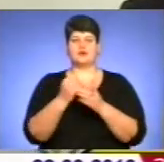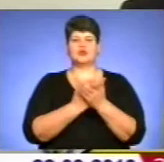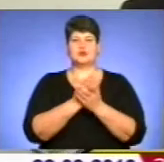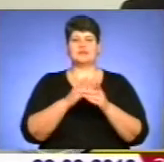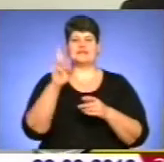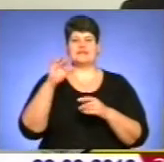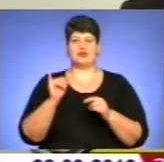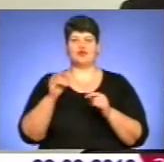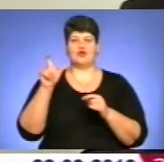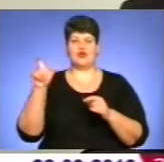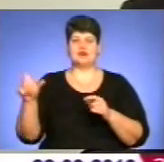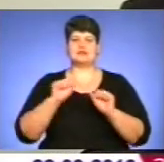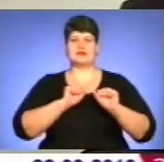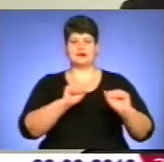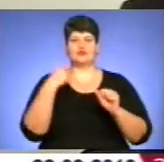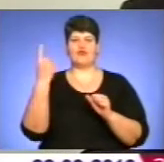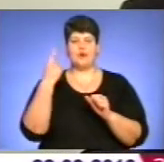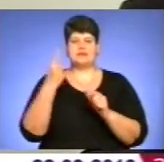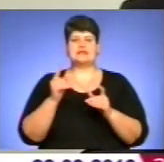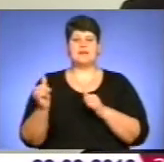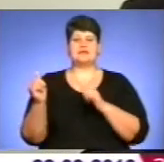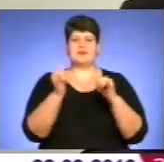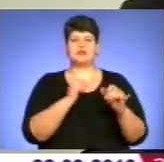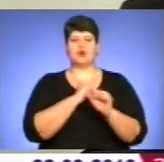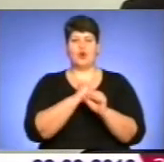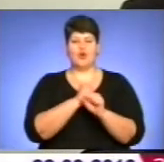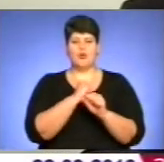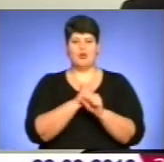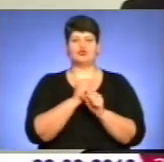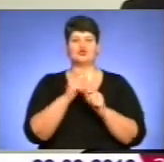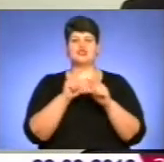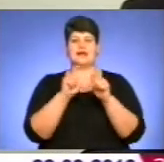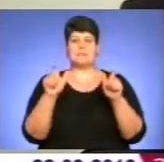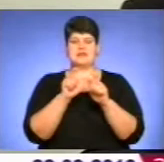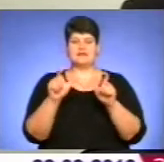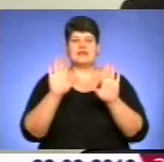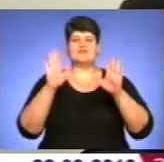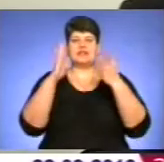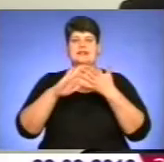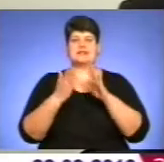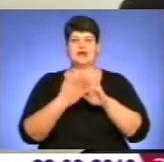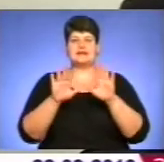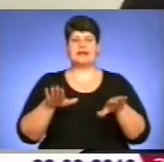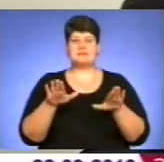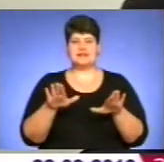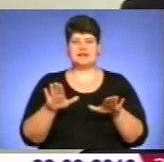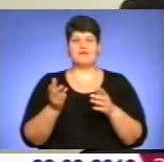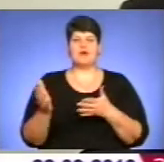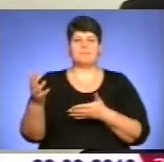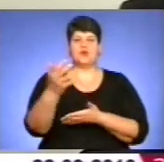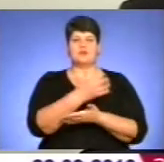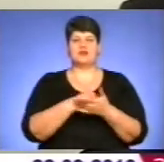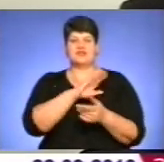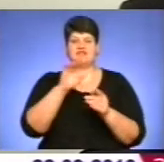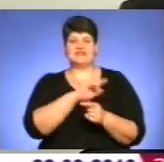області забезпечити роботу штабів з надзвичайних ситуацій на місцях, мобілізувати всі наявні